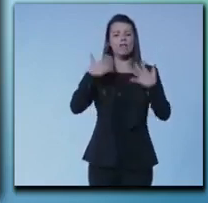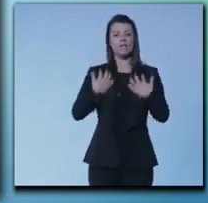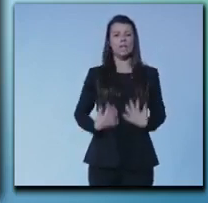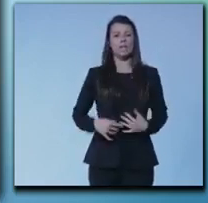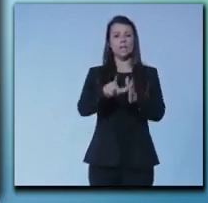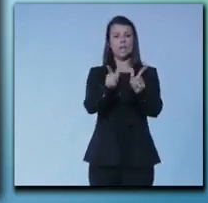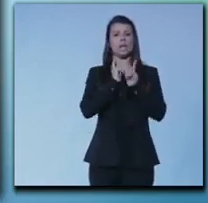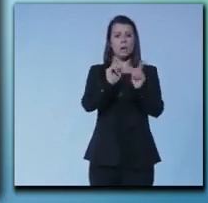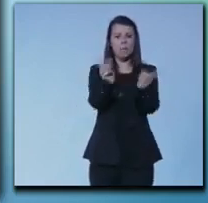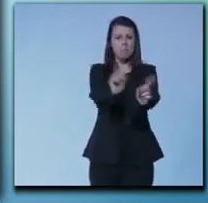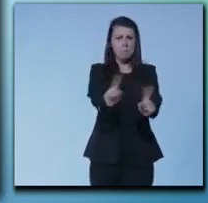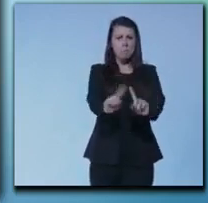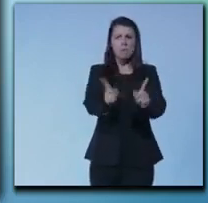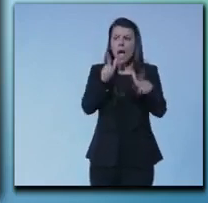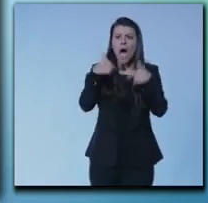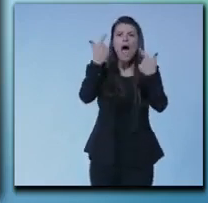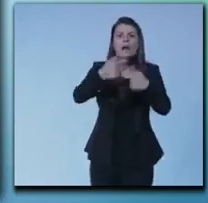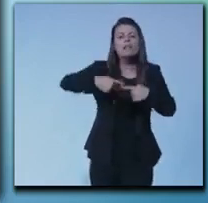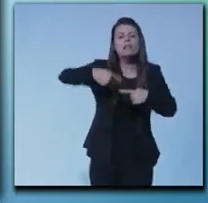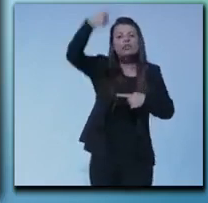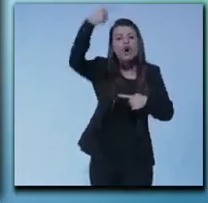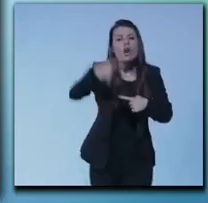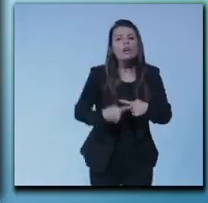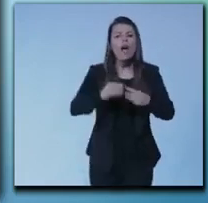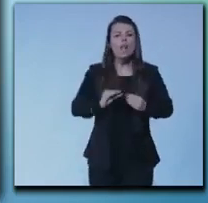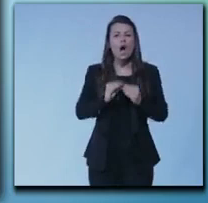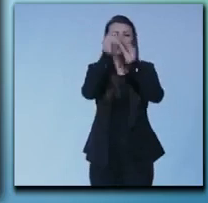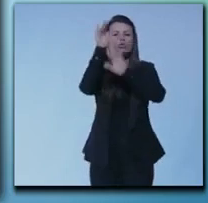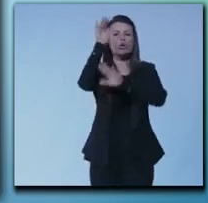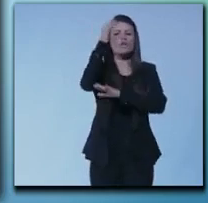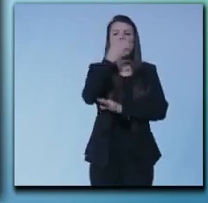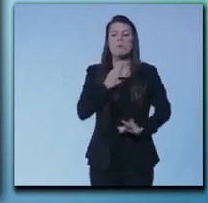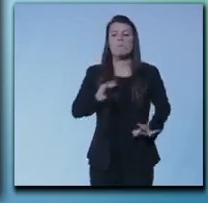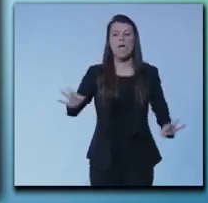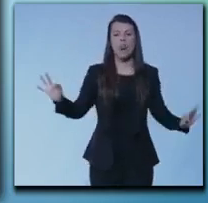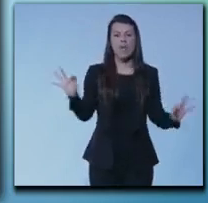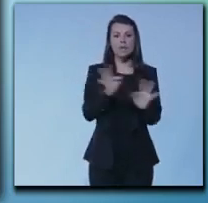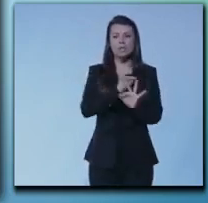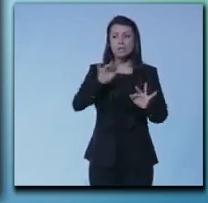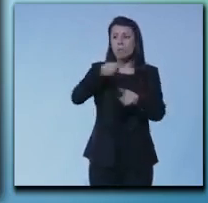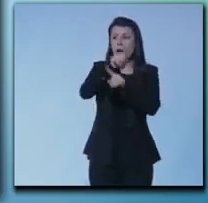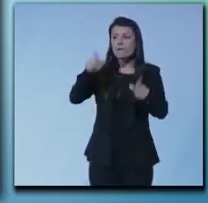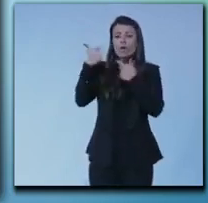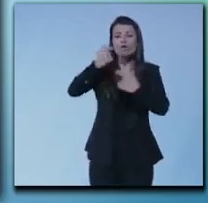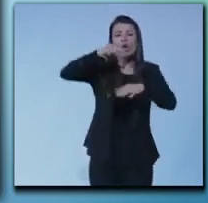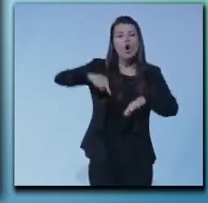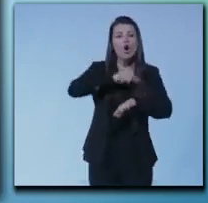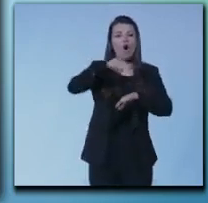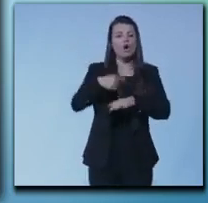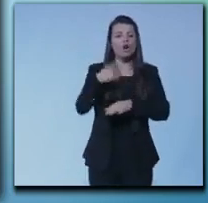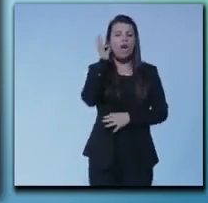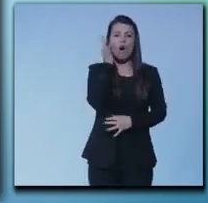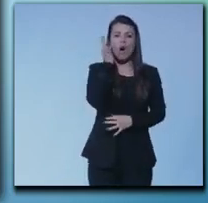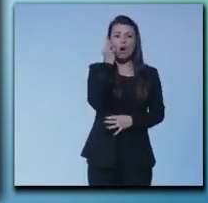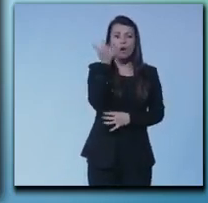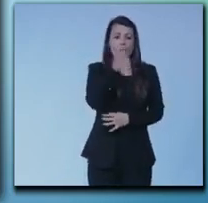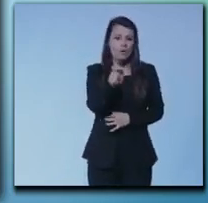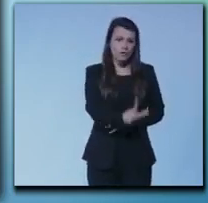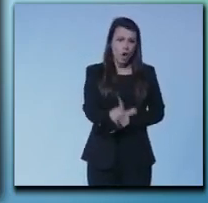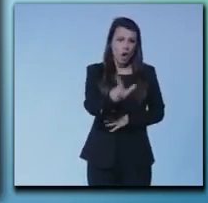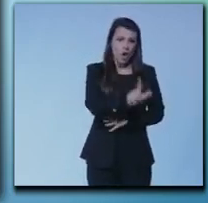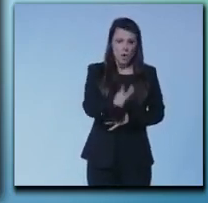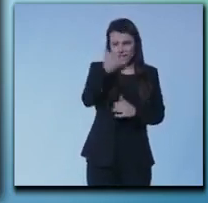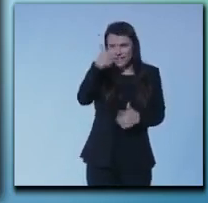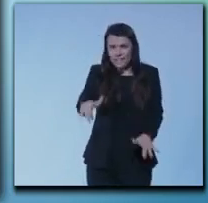bellissima giornata di costruzione del futuro queste preziose ore perché il lunedì